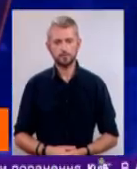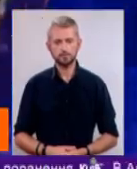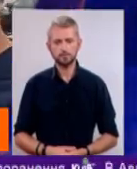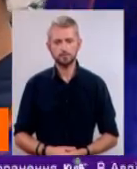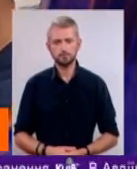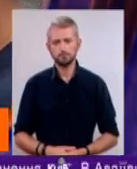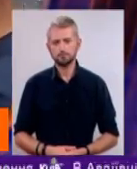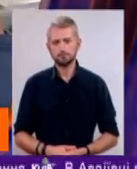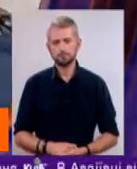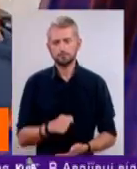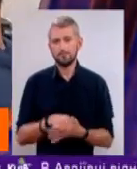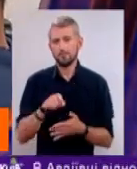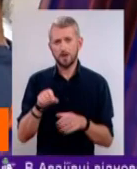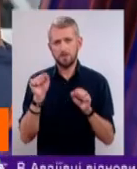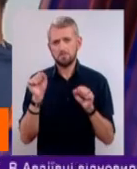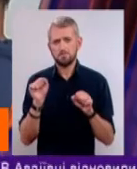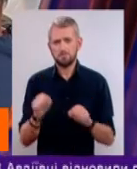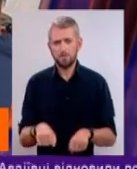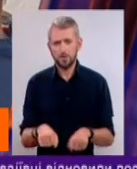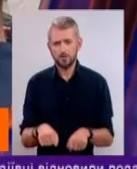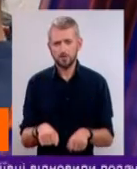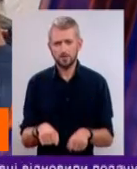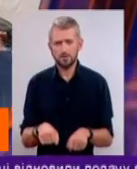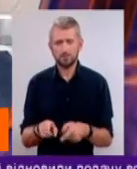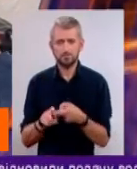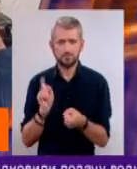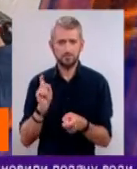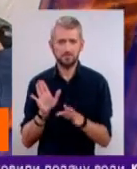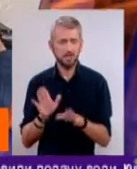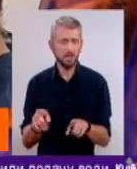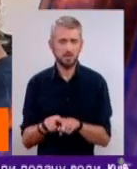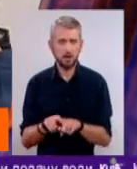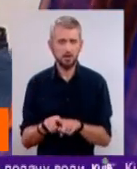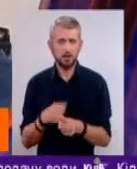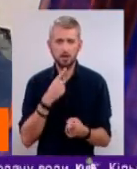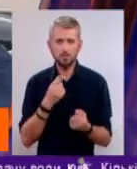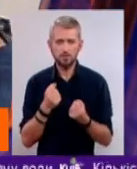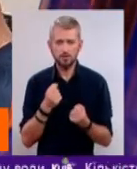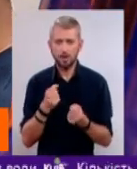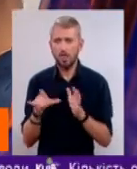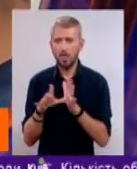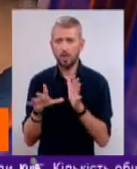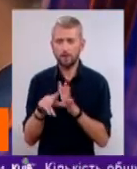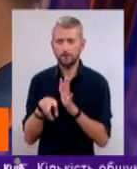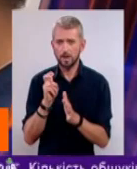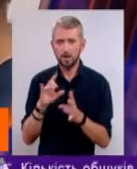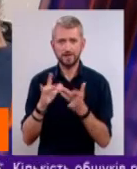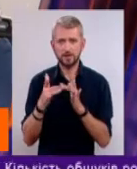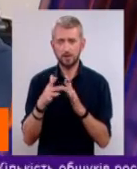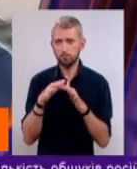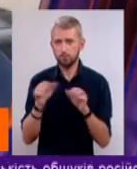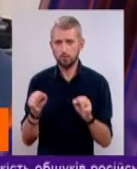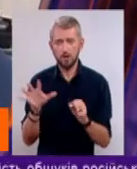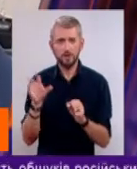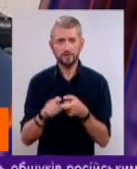Від неї можна здихатись, тільки так. Напругу вимкнути, пропаде інтернет, і вся